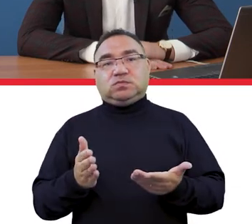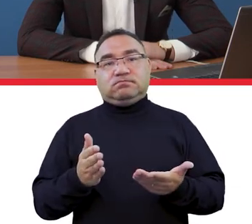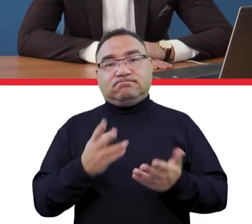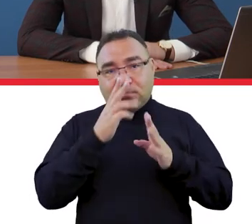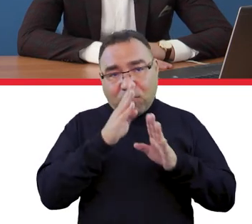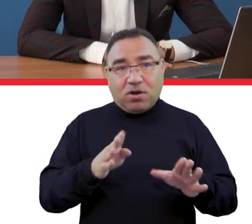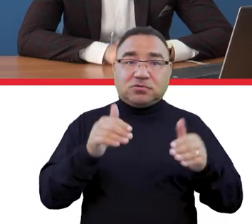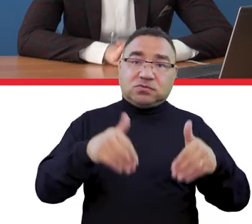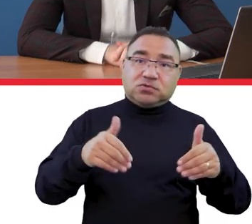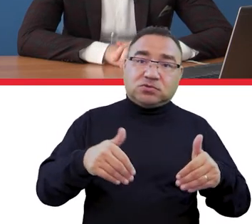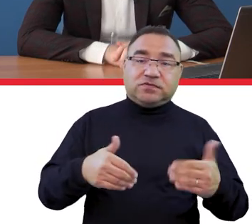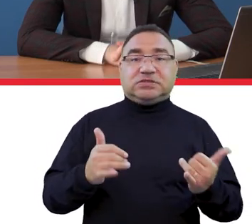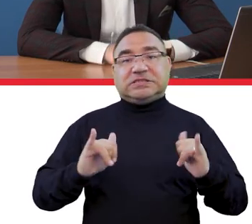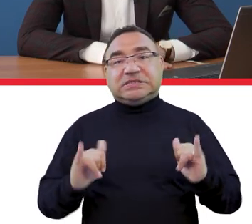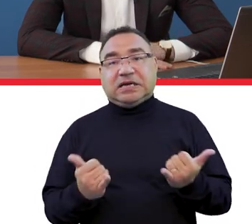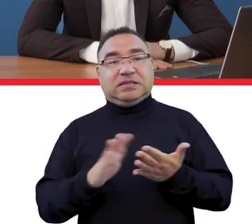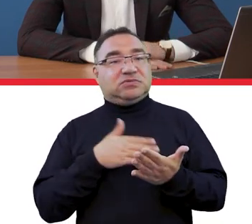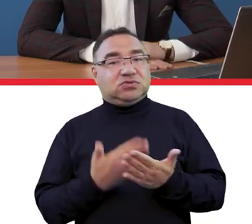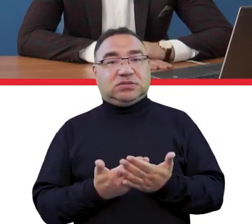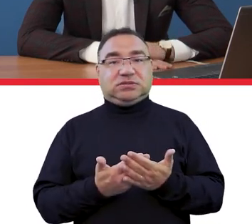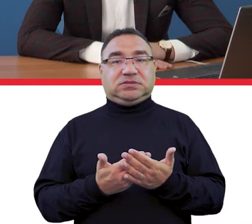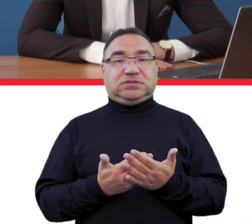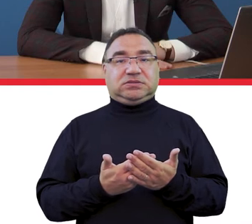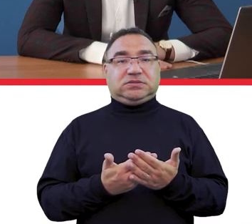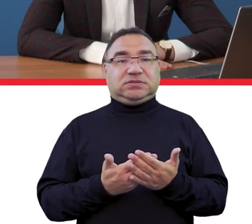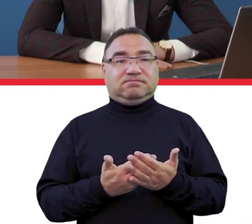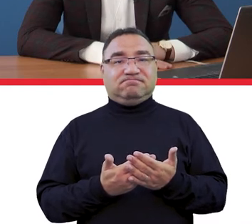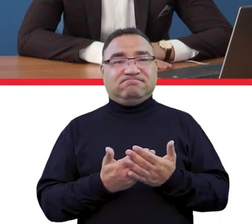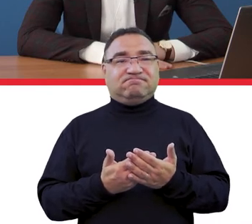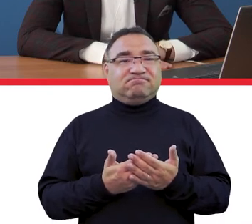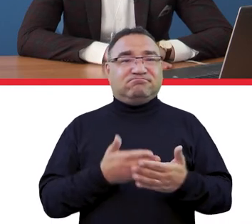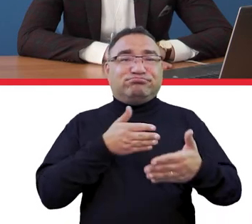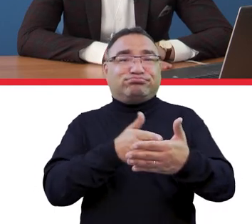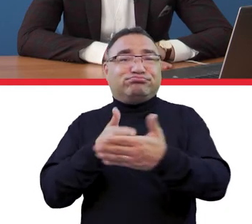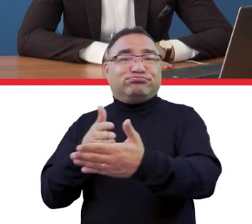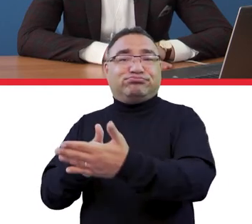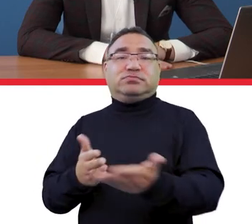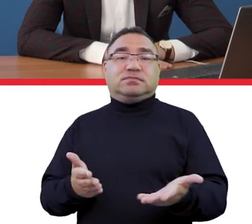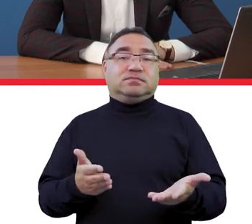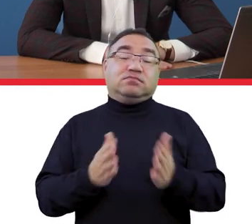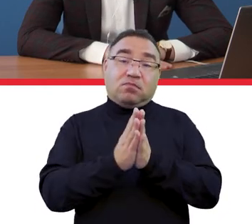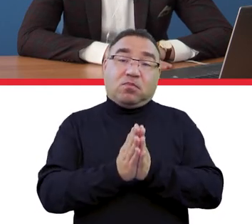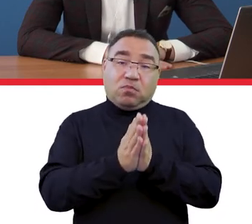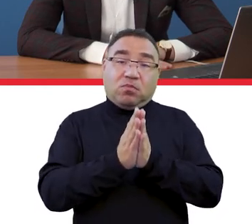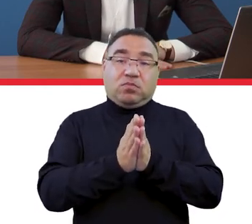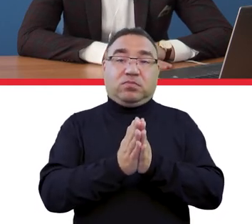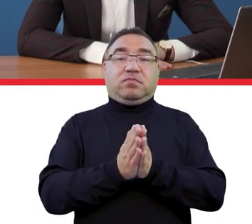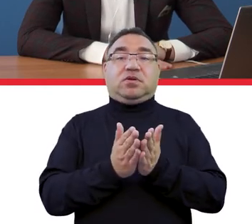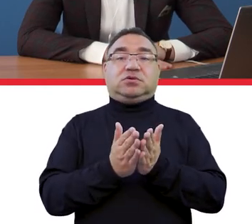pokazują więcej. Jakby się okazało, że gdzieś to jest rzeczywiście bariera, to prośba, żeby